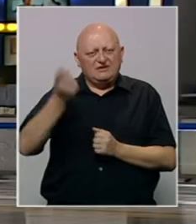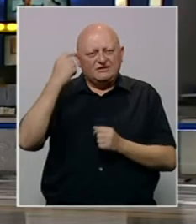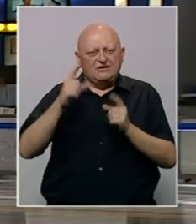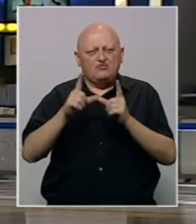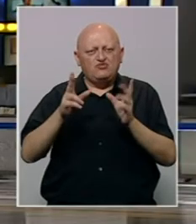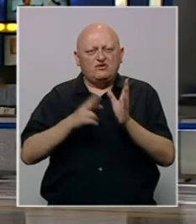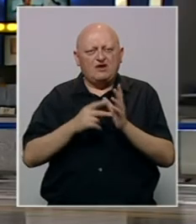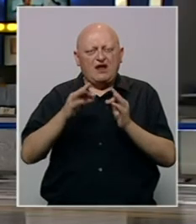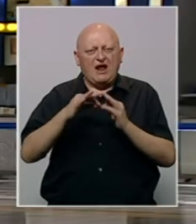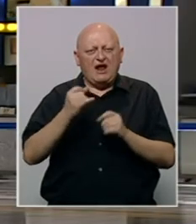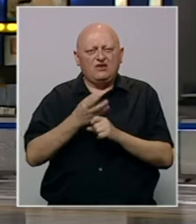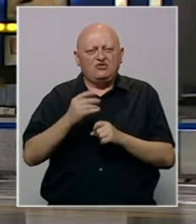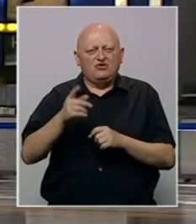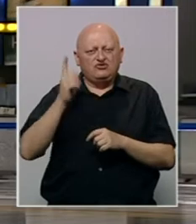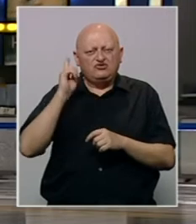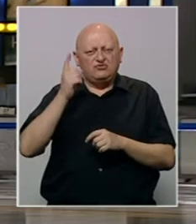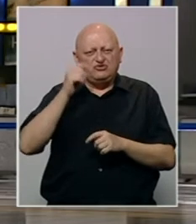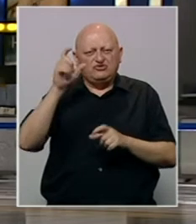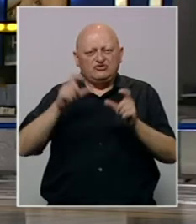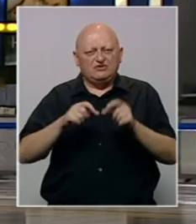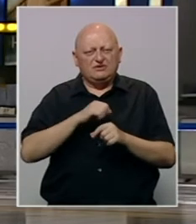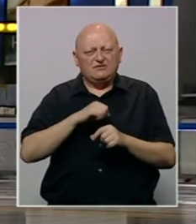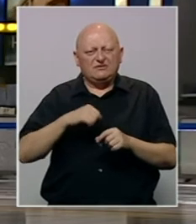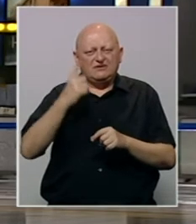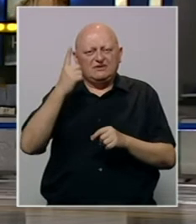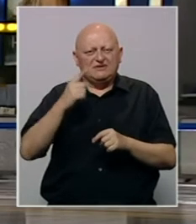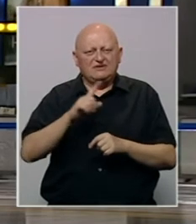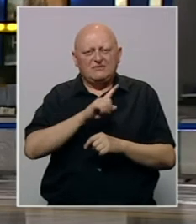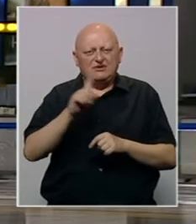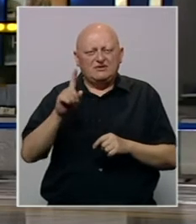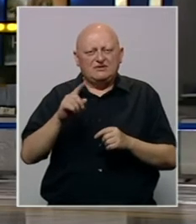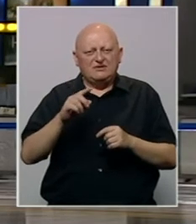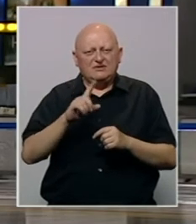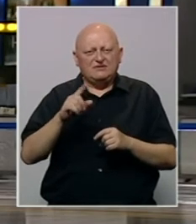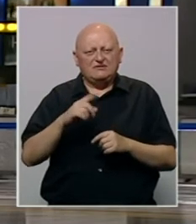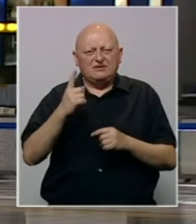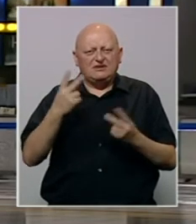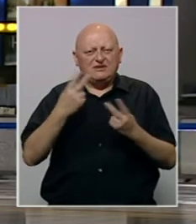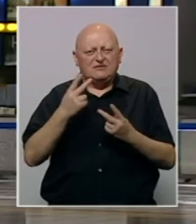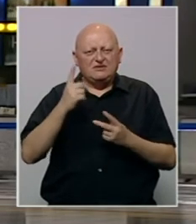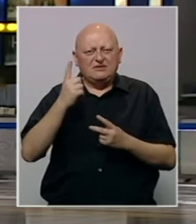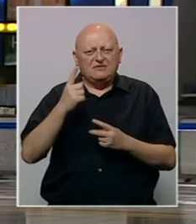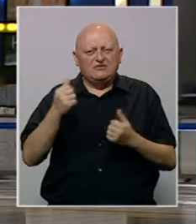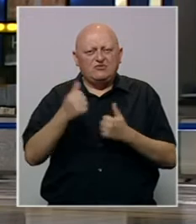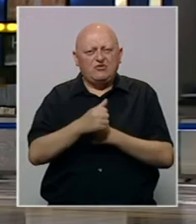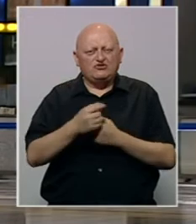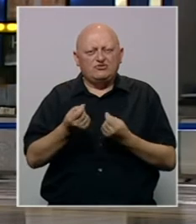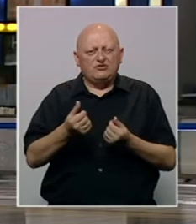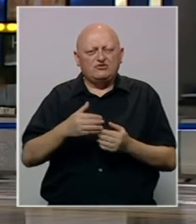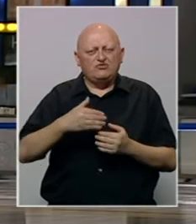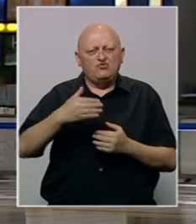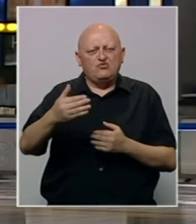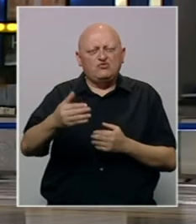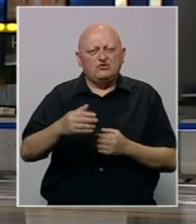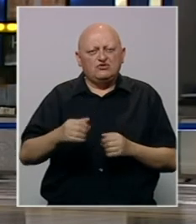Generalni sekretar Ujedinjenih nacija Antonio Guterres upozorio je da je čovečanstvo za samo jedan nesporazum i jednu pogrešnu